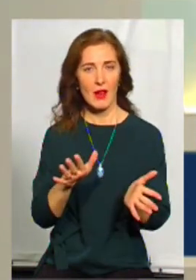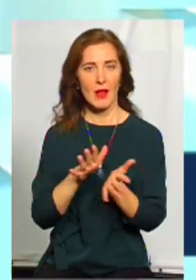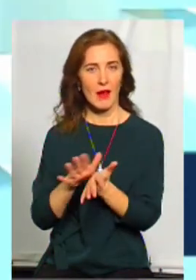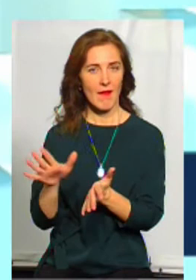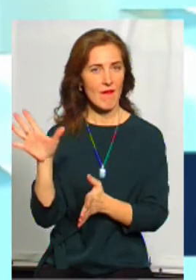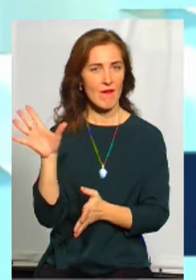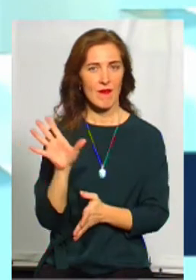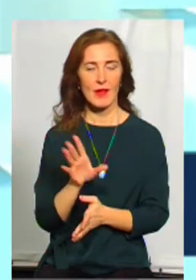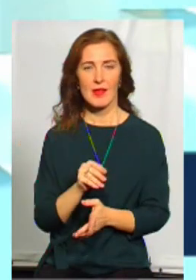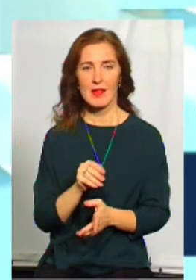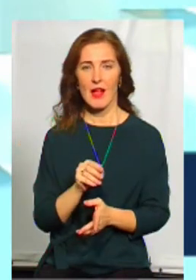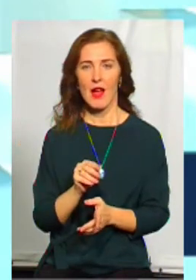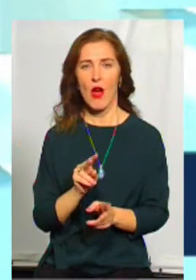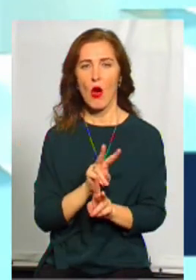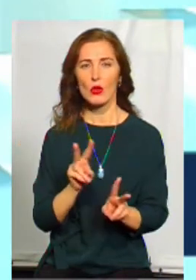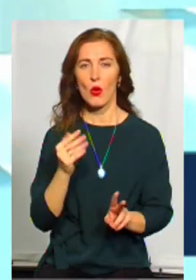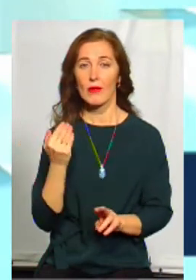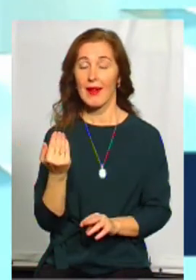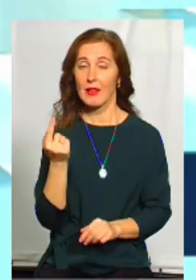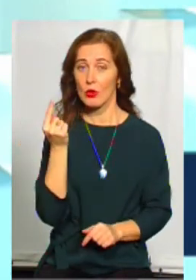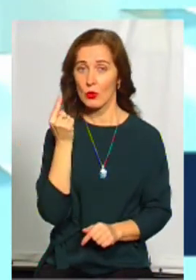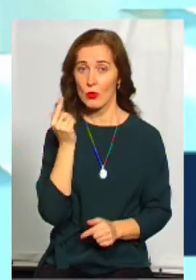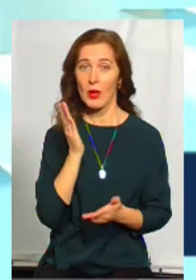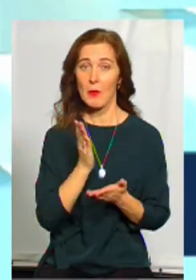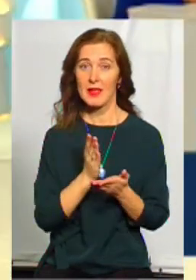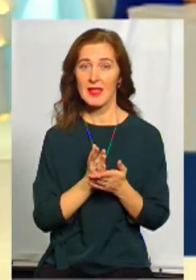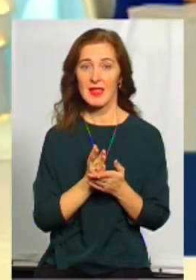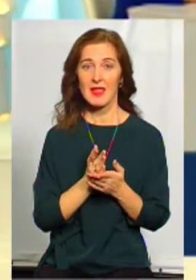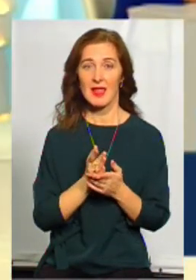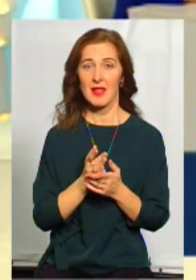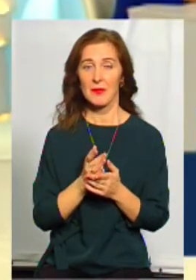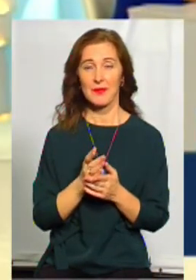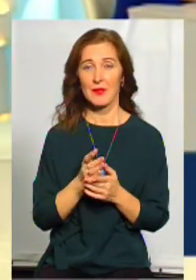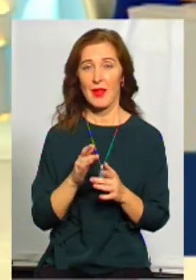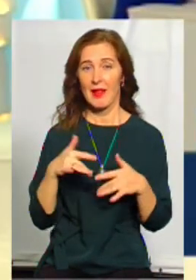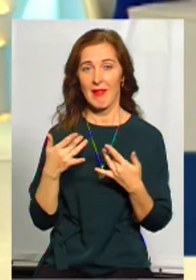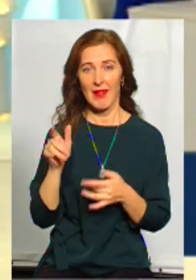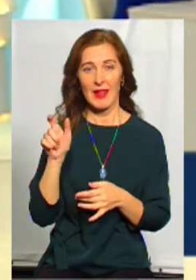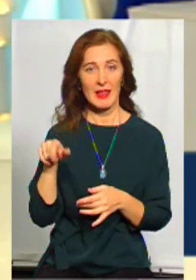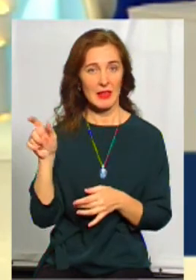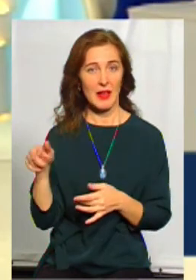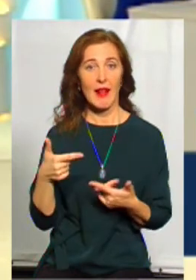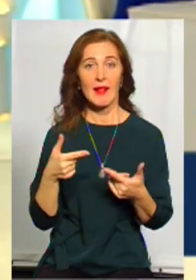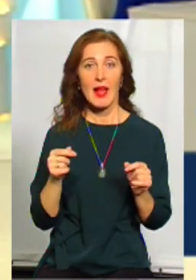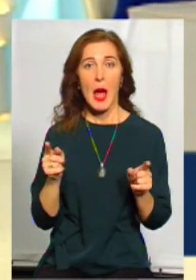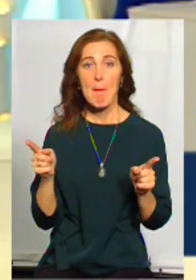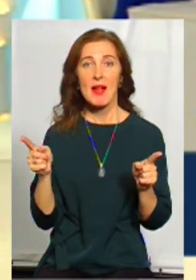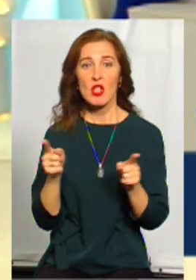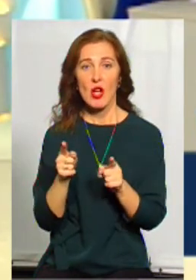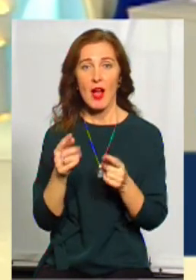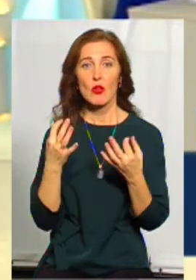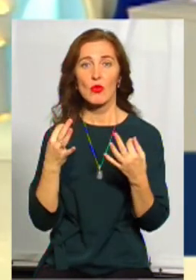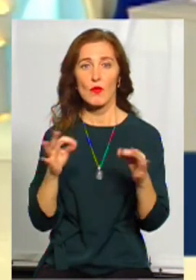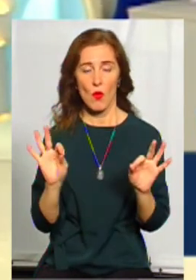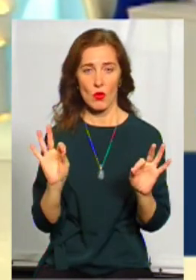сечею тих, хто, на їх думку, є негідниками. Де межа дозволена? Що це